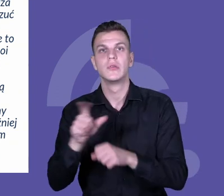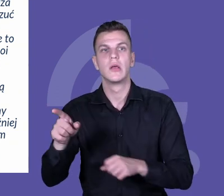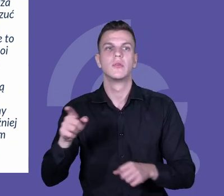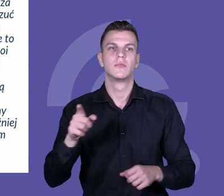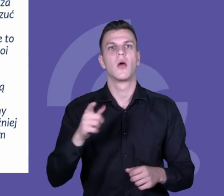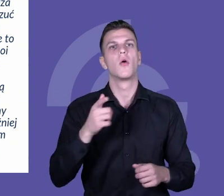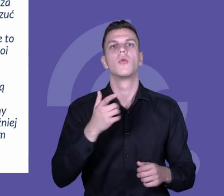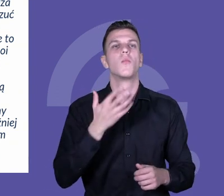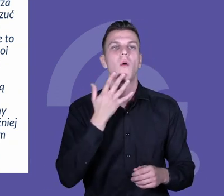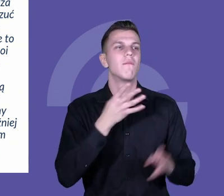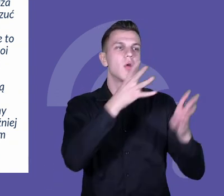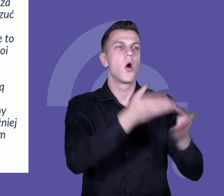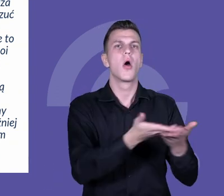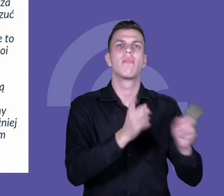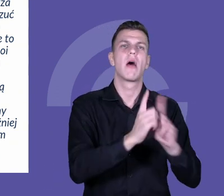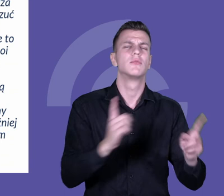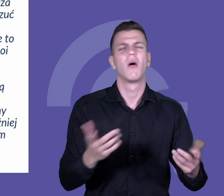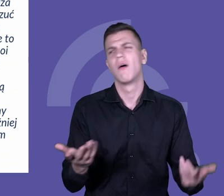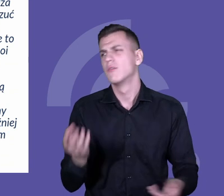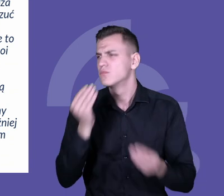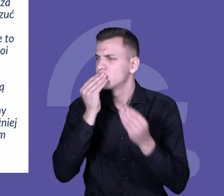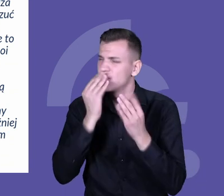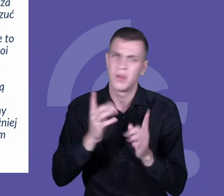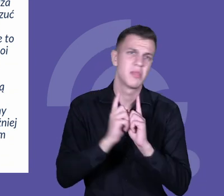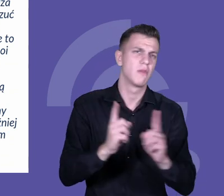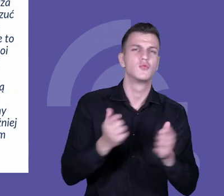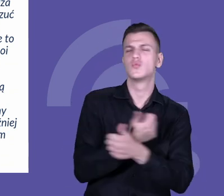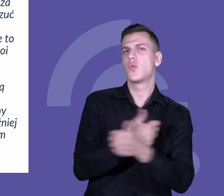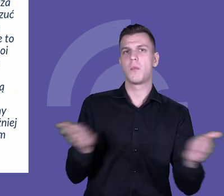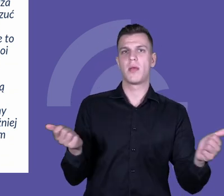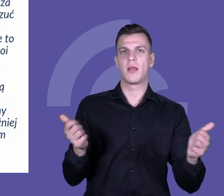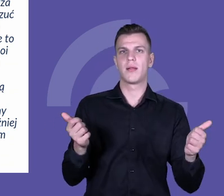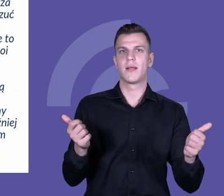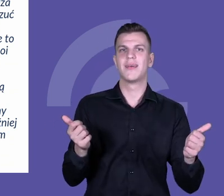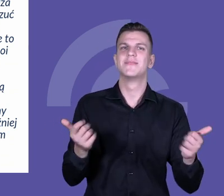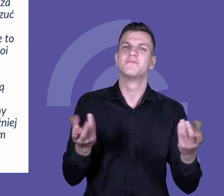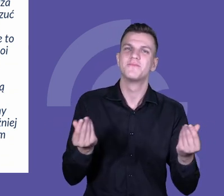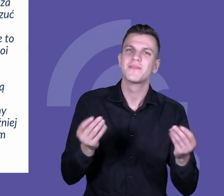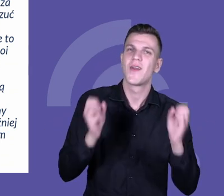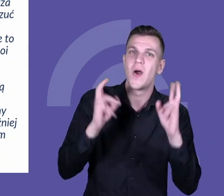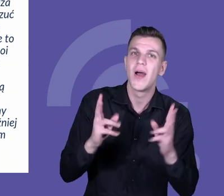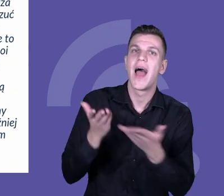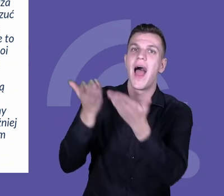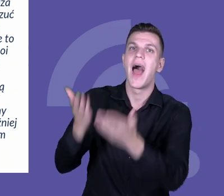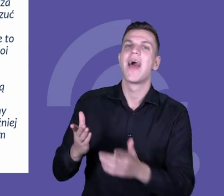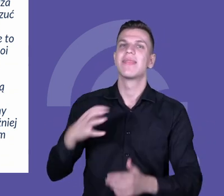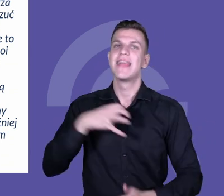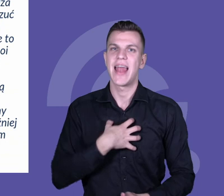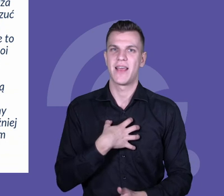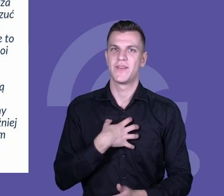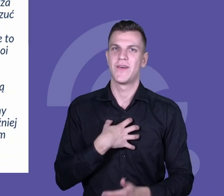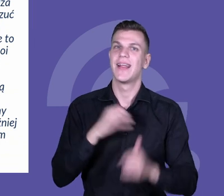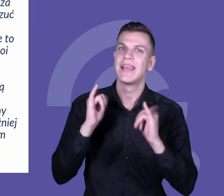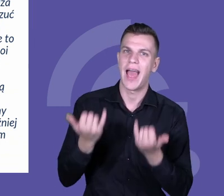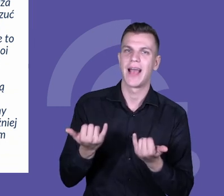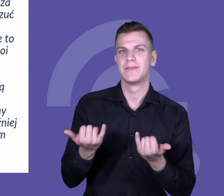superlatywach, jakich mają cudownych nauczycieli. Trudniej było od nich dostać informacje dotyczące ich własnego warsztatu. I tutaj to, co widać